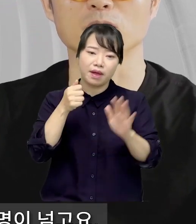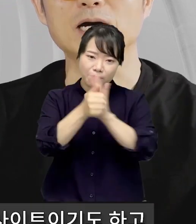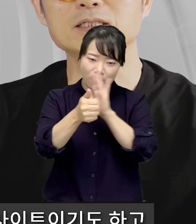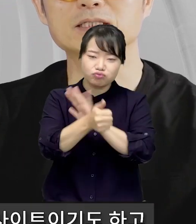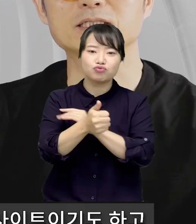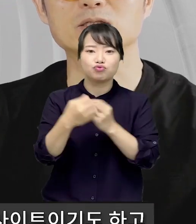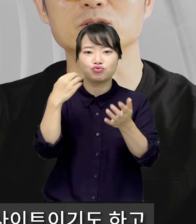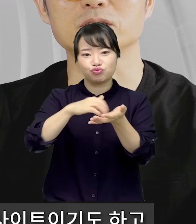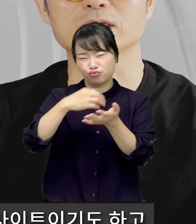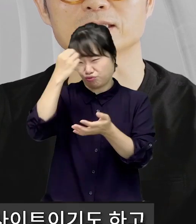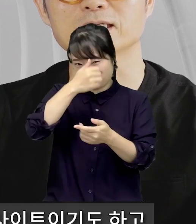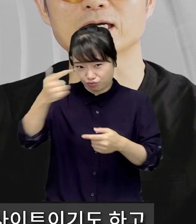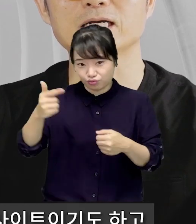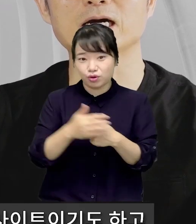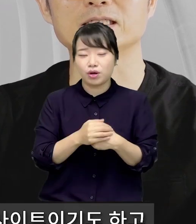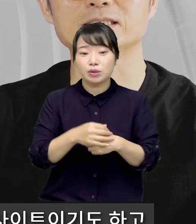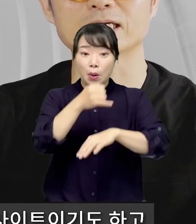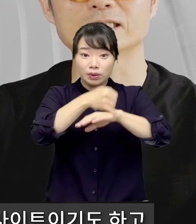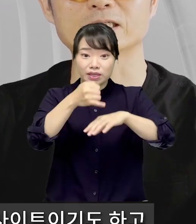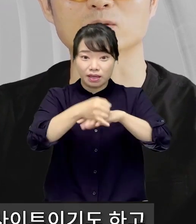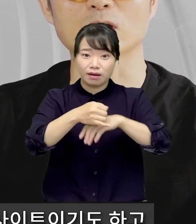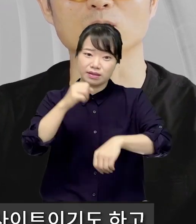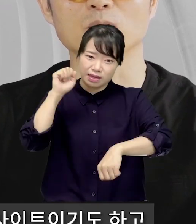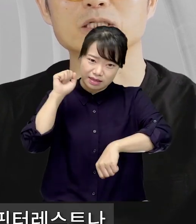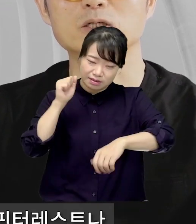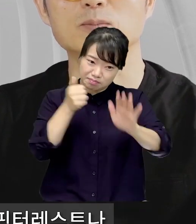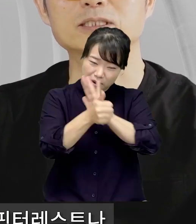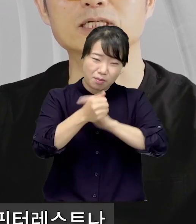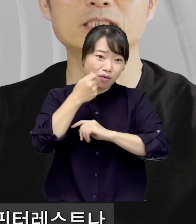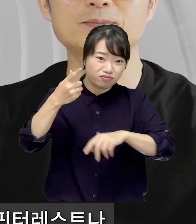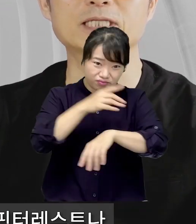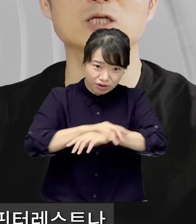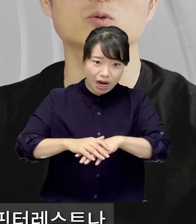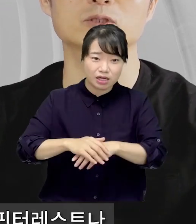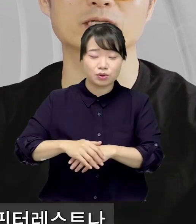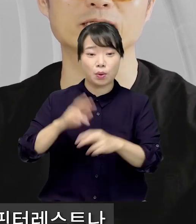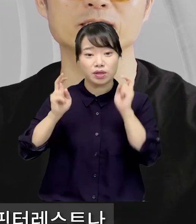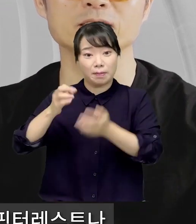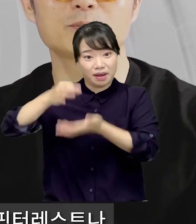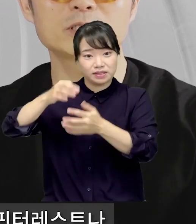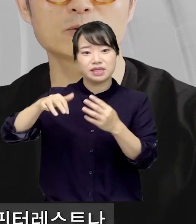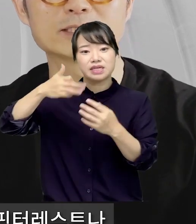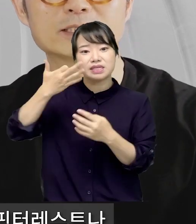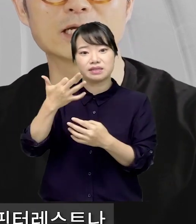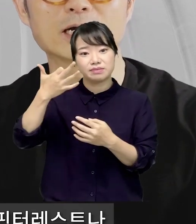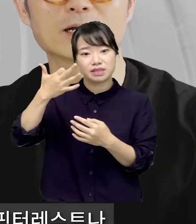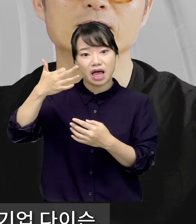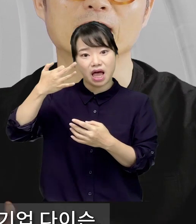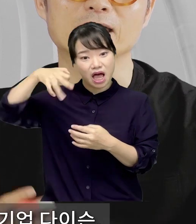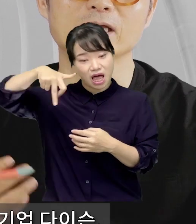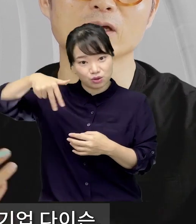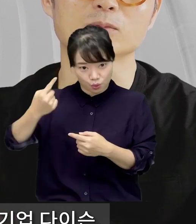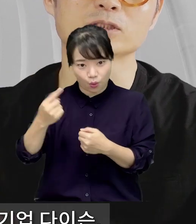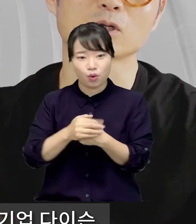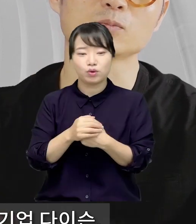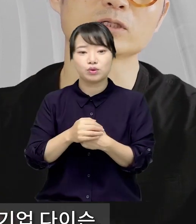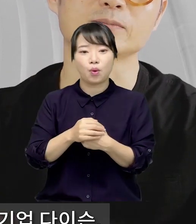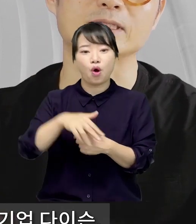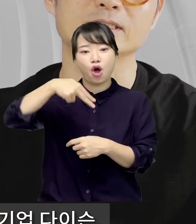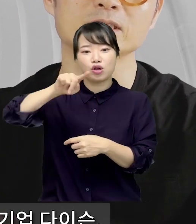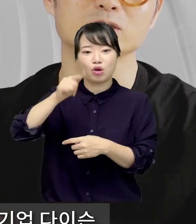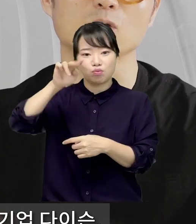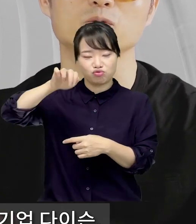넘고요. 많은 디자이너들이 가장 사랑하는 사이트이기도 하고 기업가치가 14조 원이나 되는 핀터레스트나 날개 없는